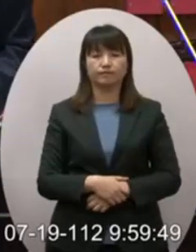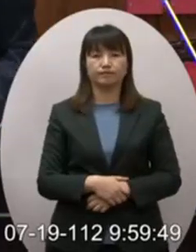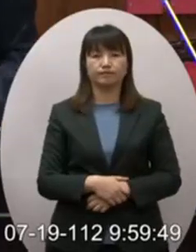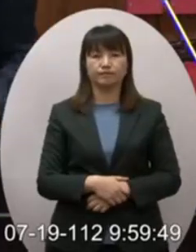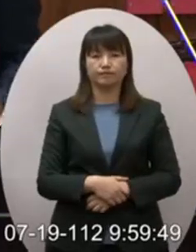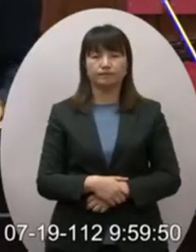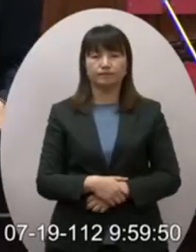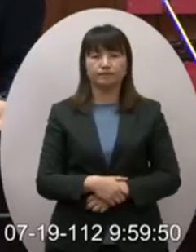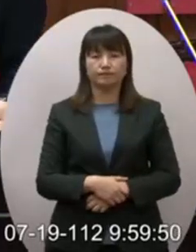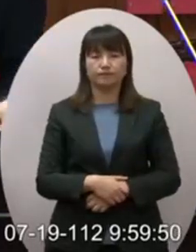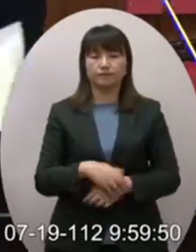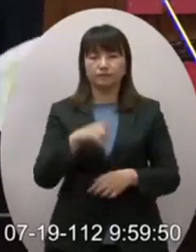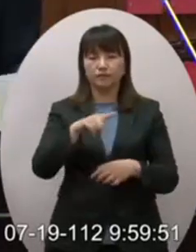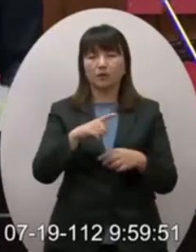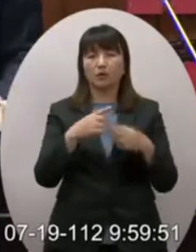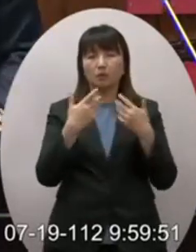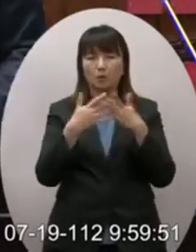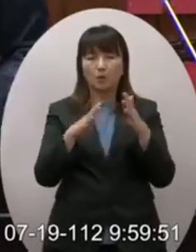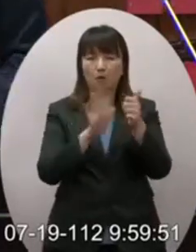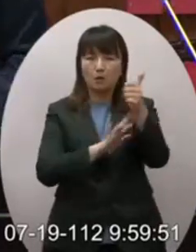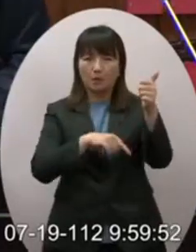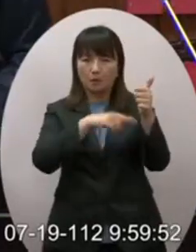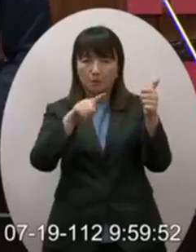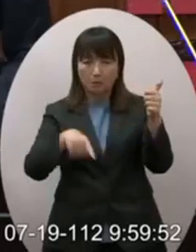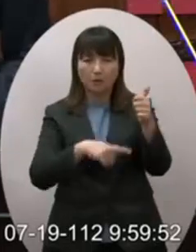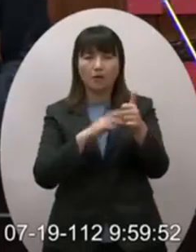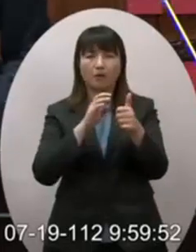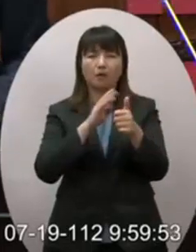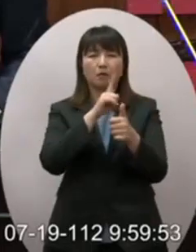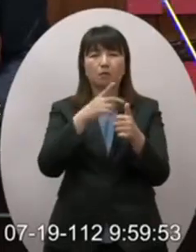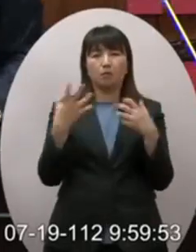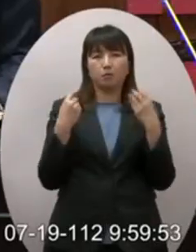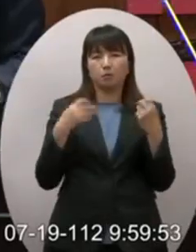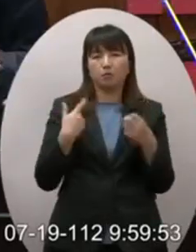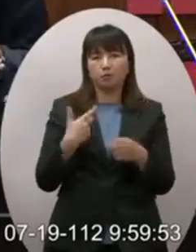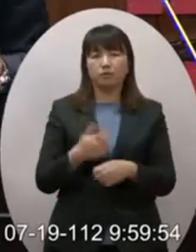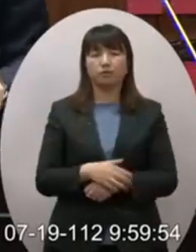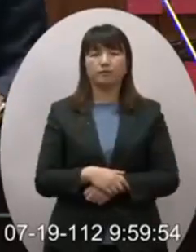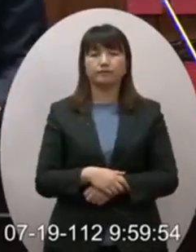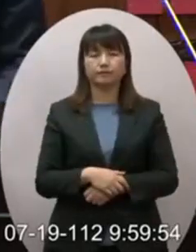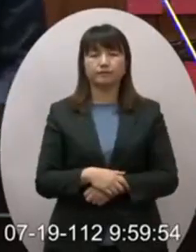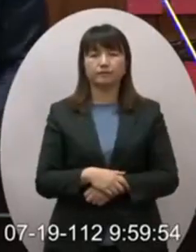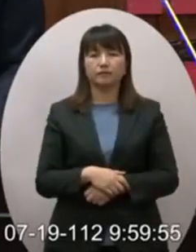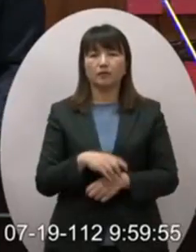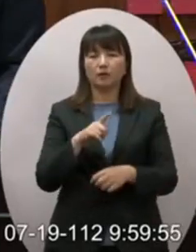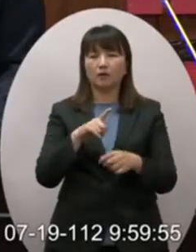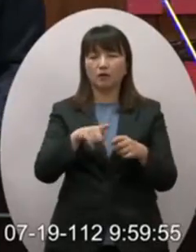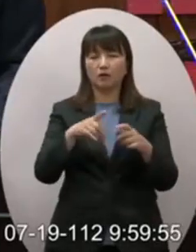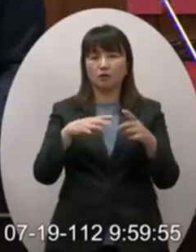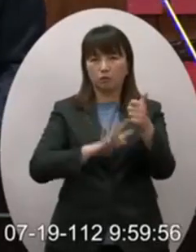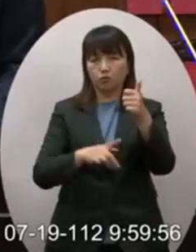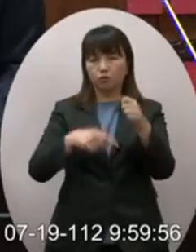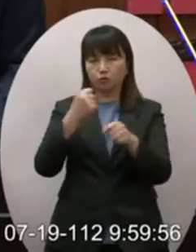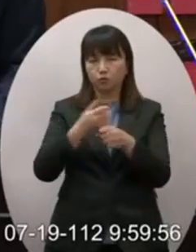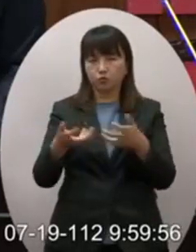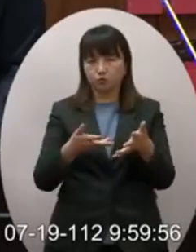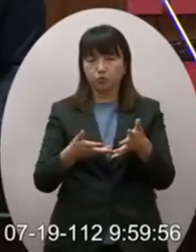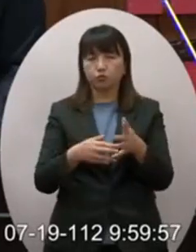關的所以院長你不要被下面的人給蒙蔽了院長你是好人我知道但是呢你下面做事的人